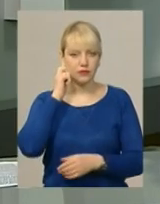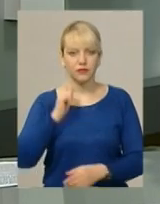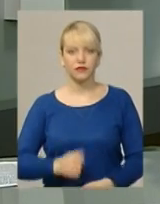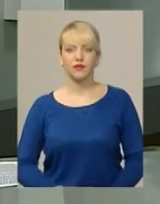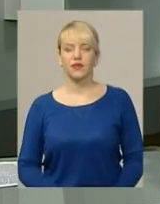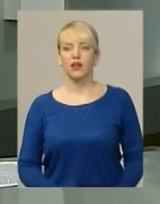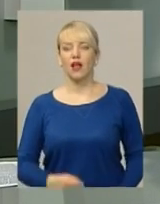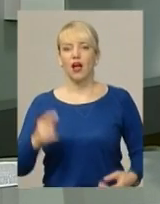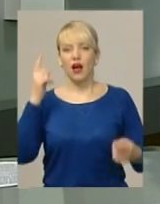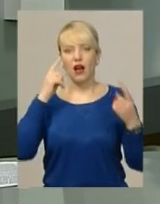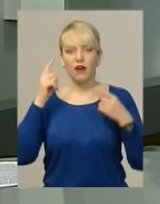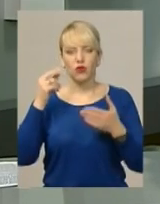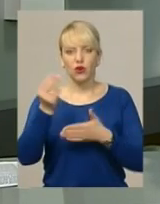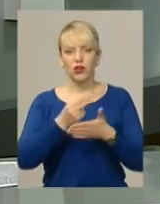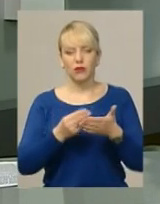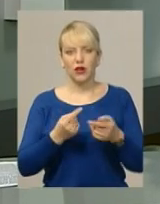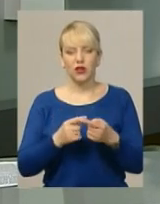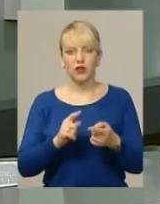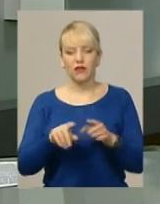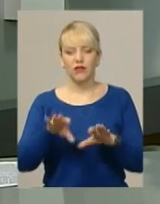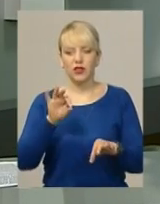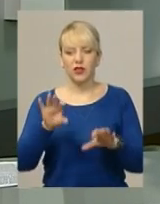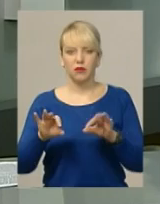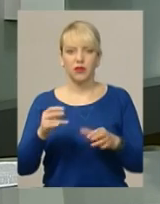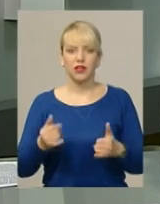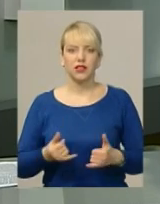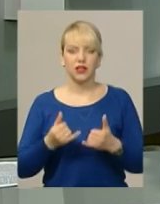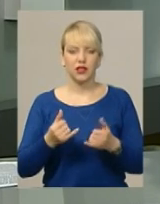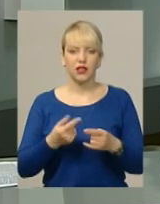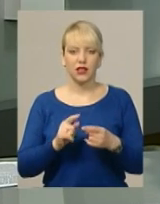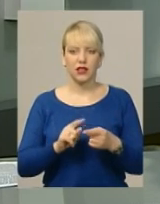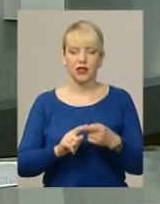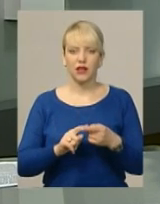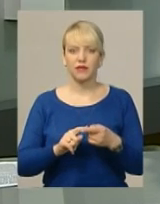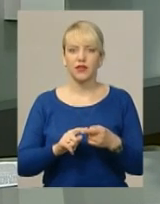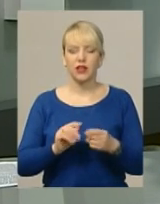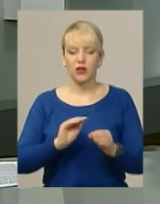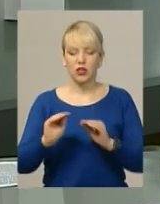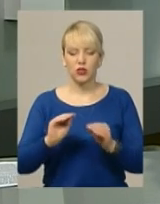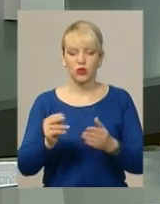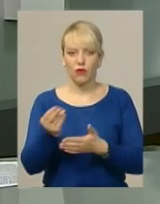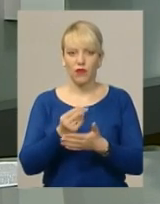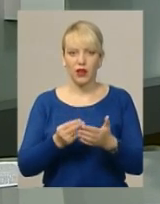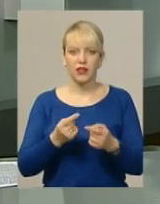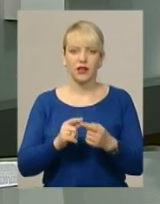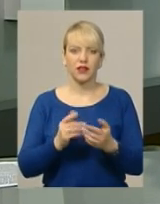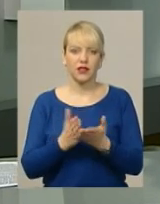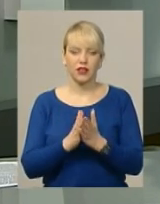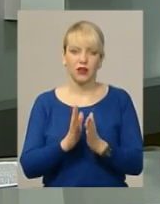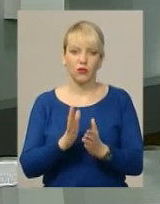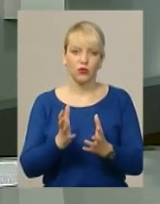Автори малюнків, відібраних для ілюстрування книжки блаженнішого Любомира «Гріхи і чесноти» отримують її у подарунок.